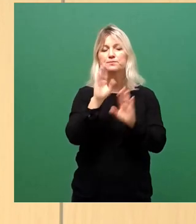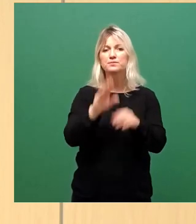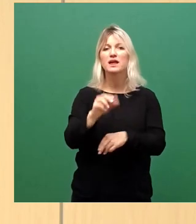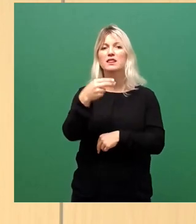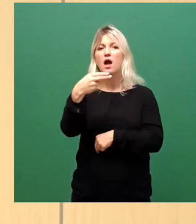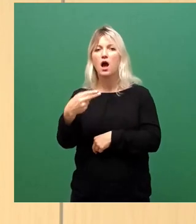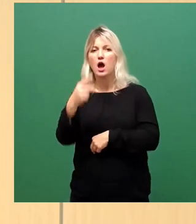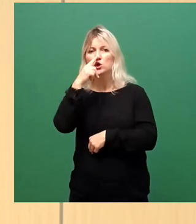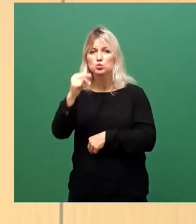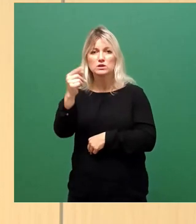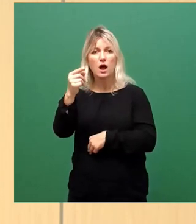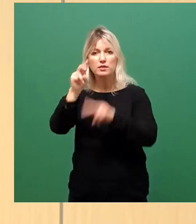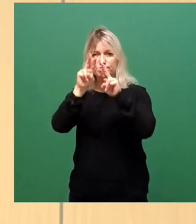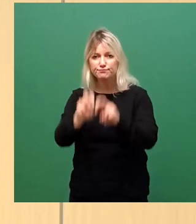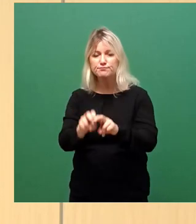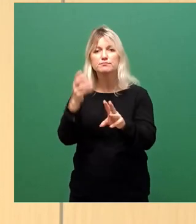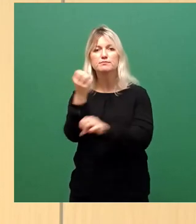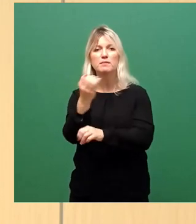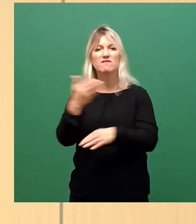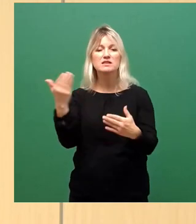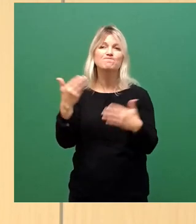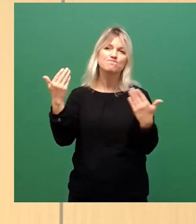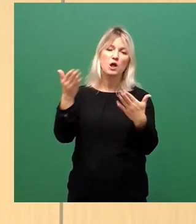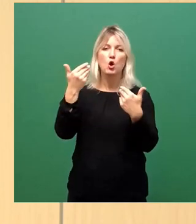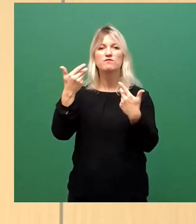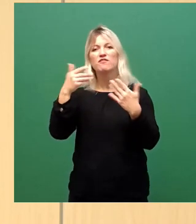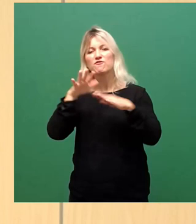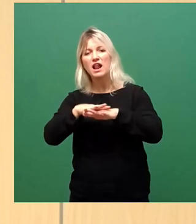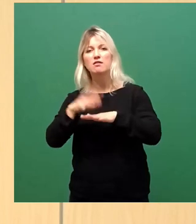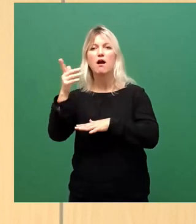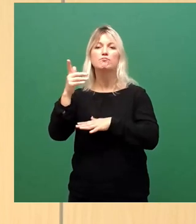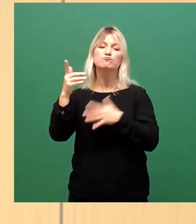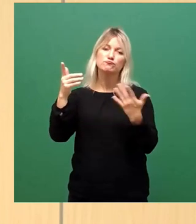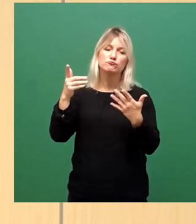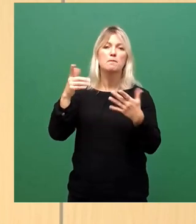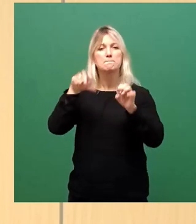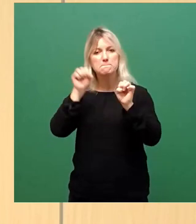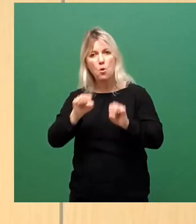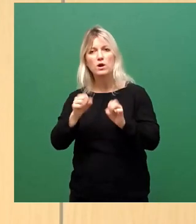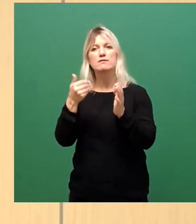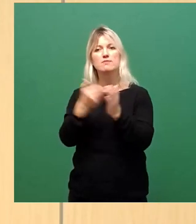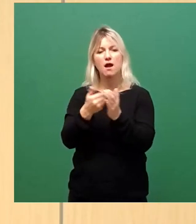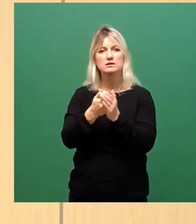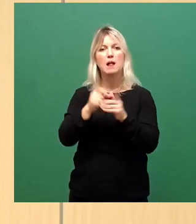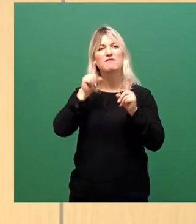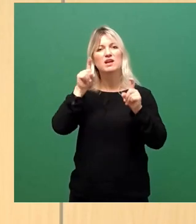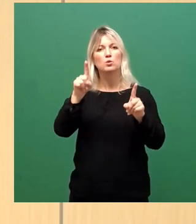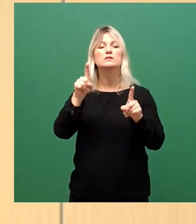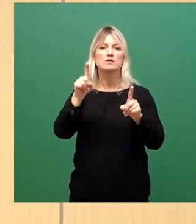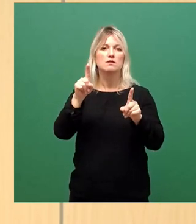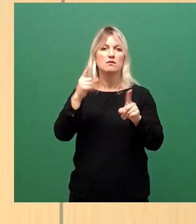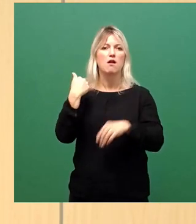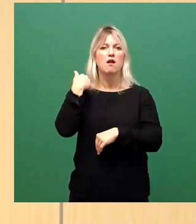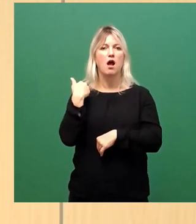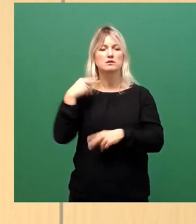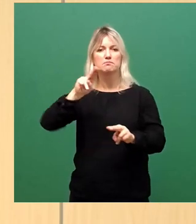Luftfilter können einen Beitrag leisten, die Viruslast zu senken, das ist schon sehr viel Konjunktiv, ob da eine